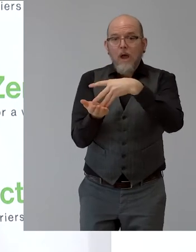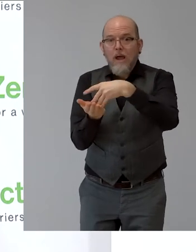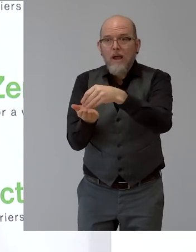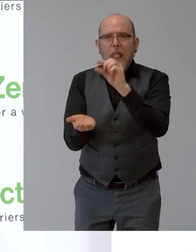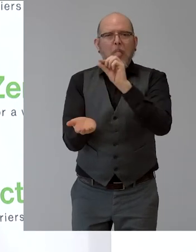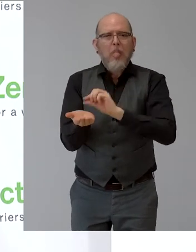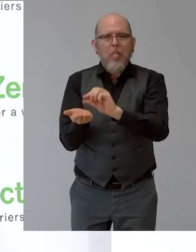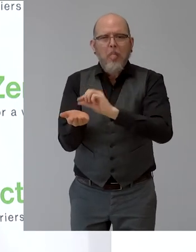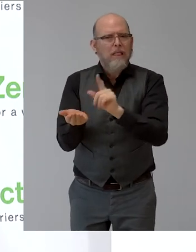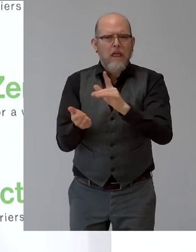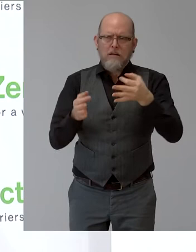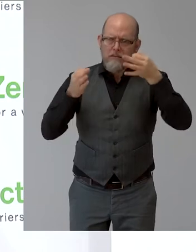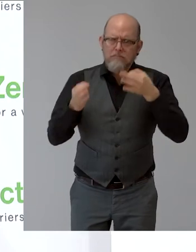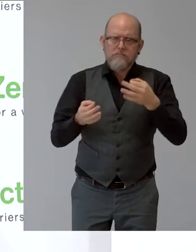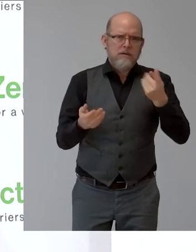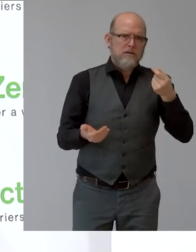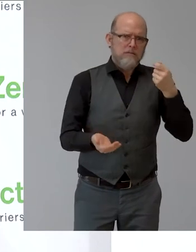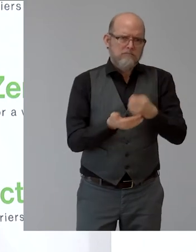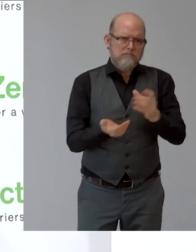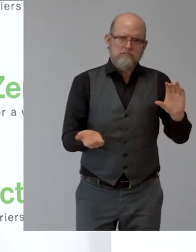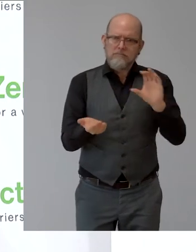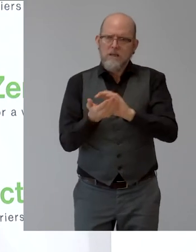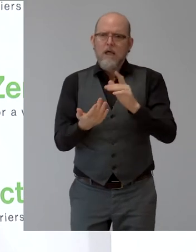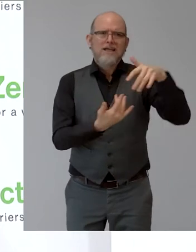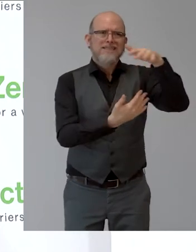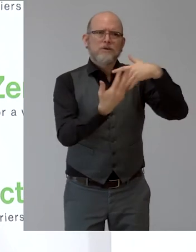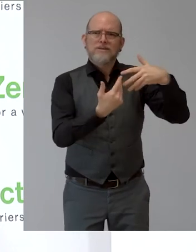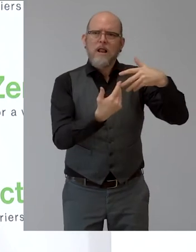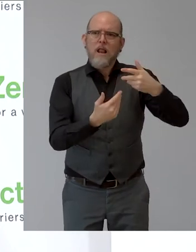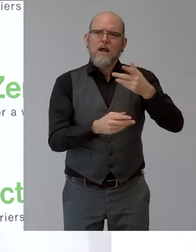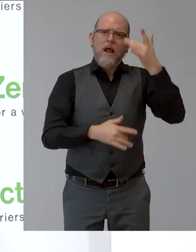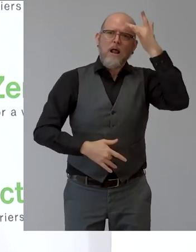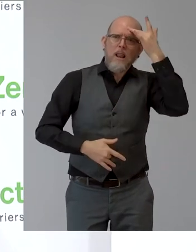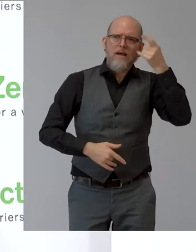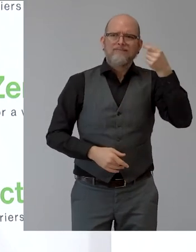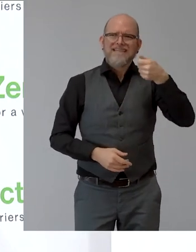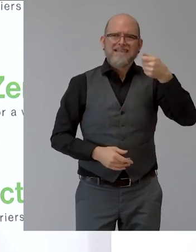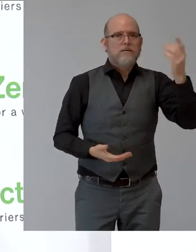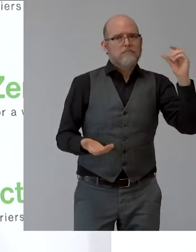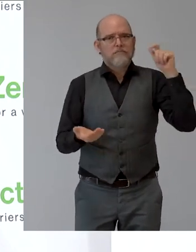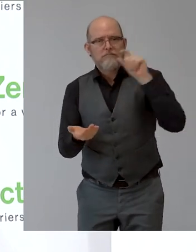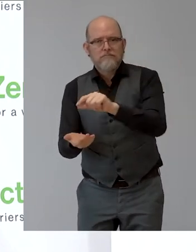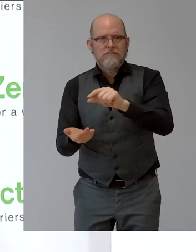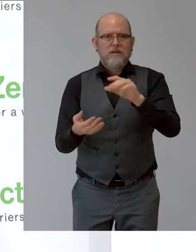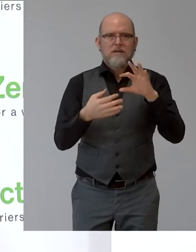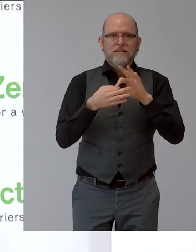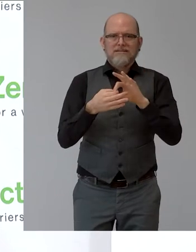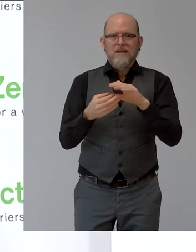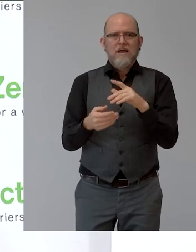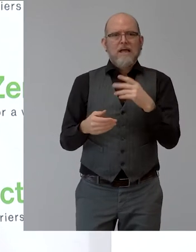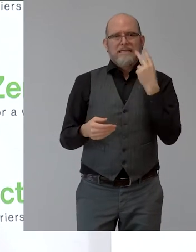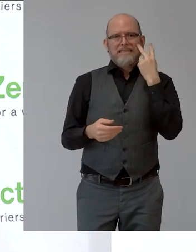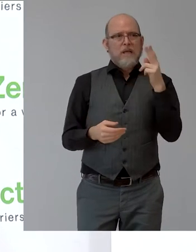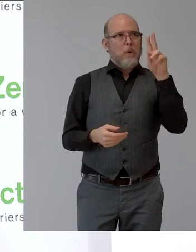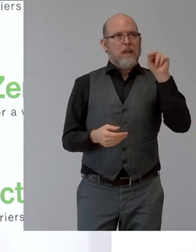sozialversicherungsrechtliche Absicherung. Aber auch besonders wichtig und im Sinne der UN-Behindertenrechtskonvention geht es nicht darum,